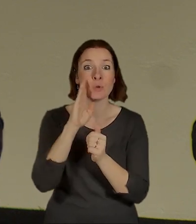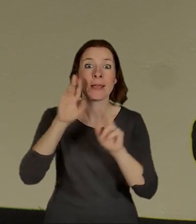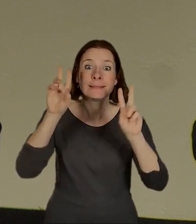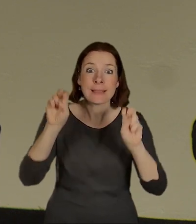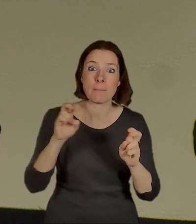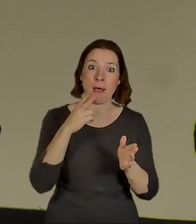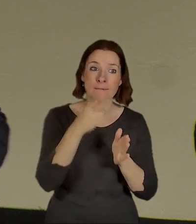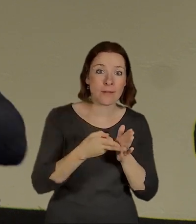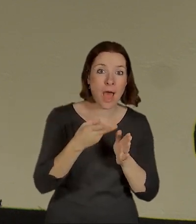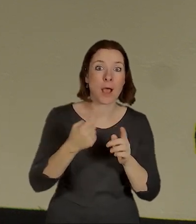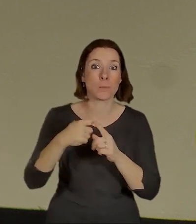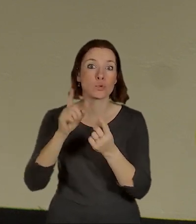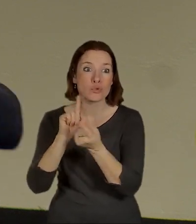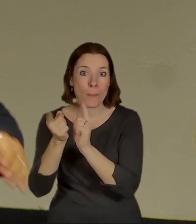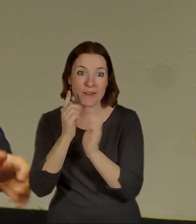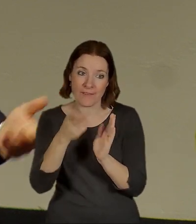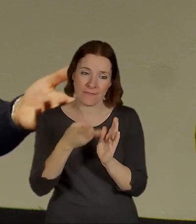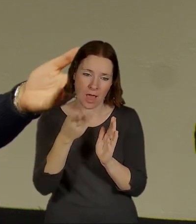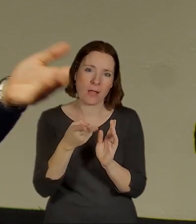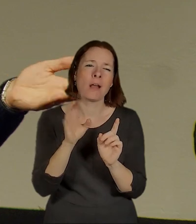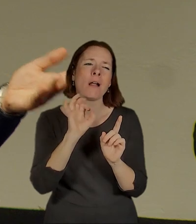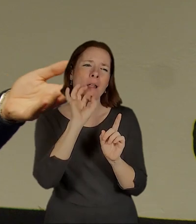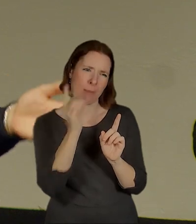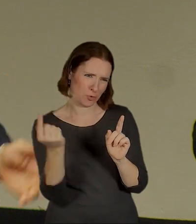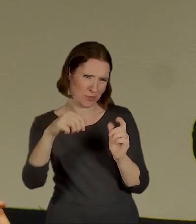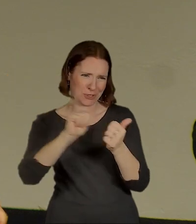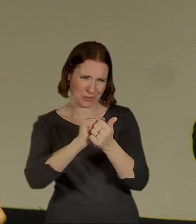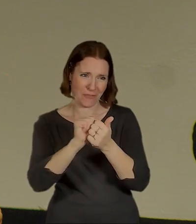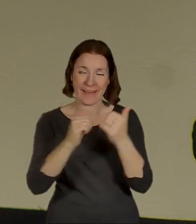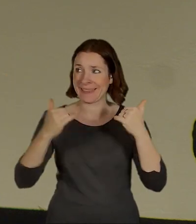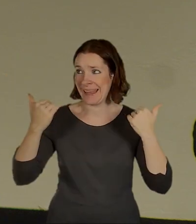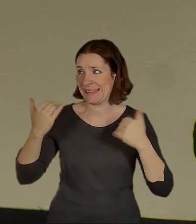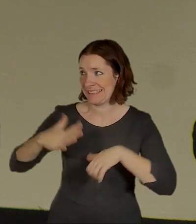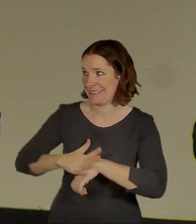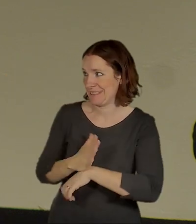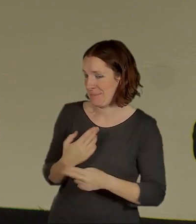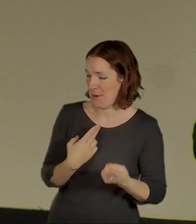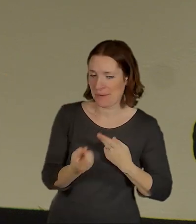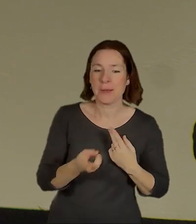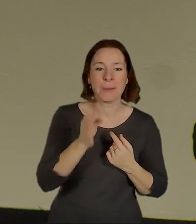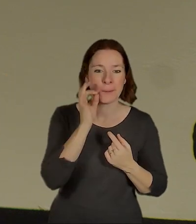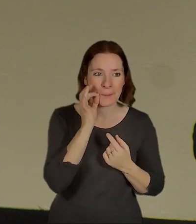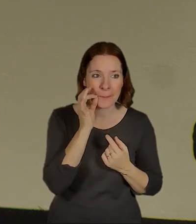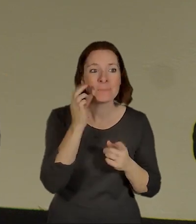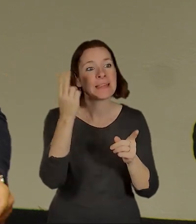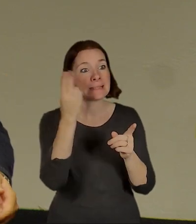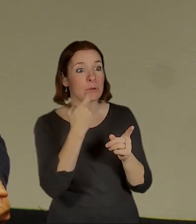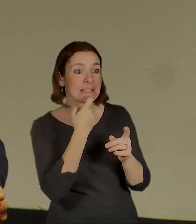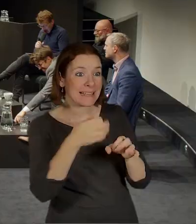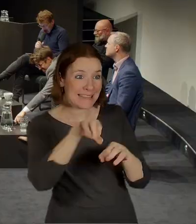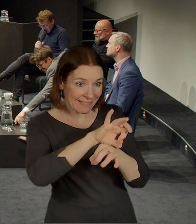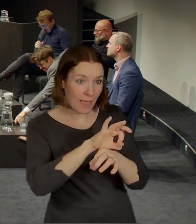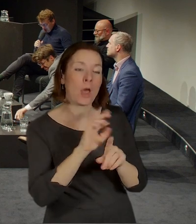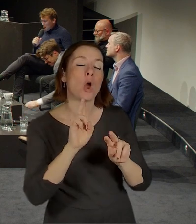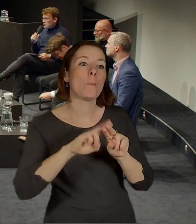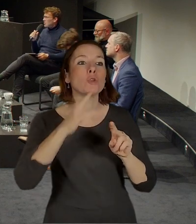takže tam možná se k tomuhle dostaneme. vás tam tím pádem pozvu. Nevím, jestli jsme schopni to tady teď odpovědět. Já to doplním popřednášce, kdybyste chtěl tyhle detaily. My tady budeme